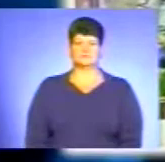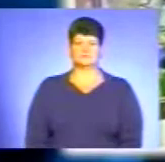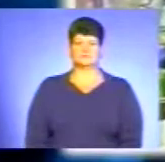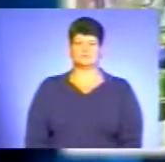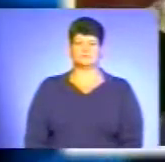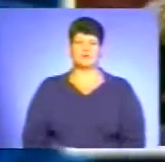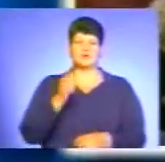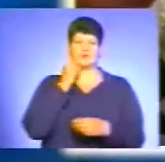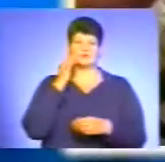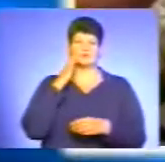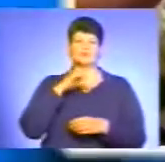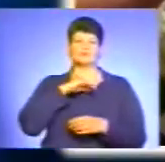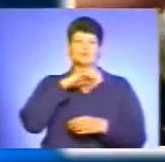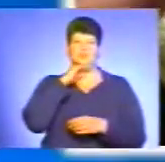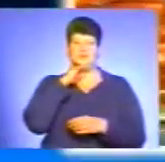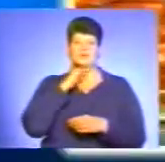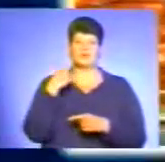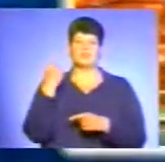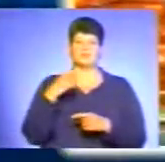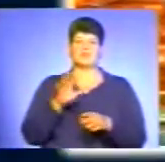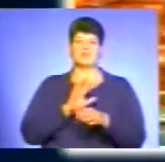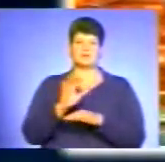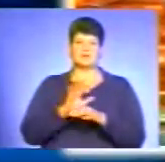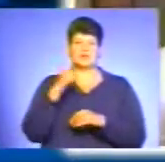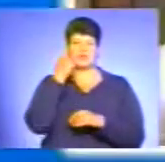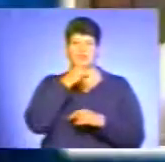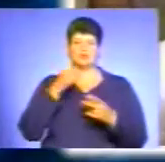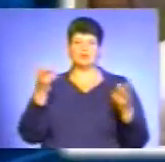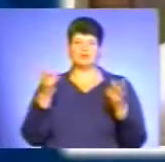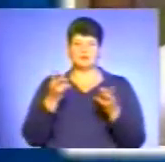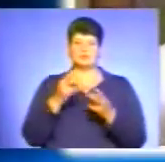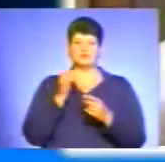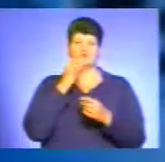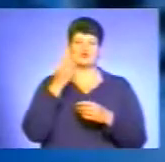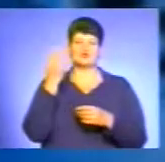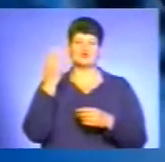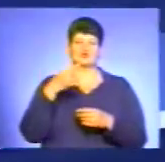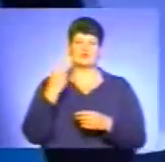Цукру в досталь. В області вже виробили річну потребу цукру. Це 42 тисячі тонн.